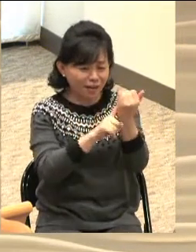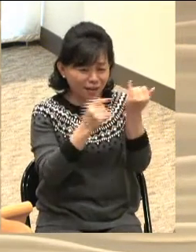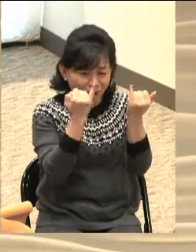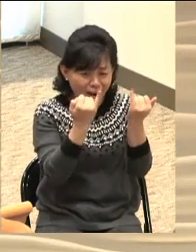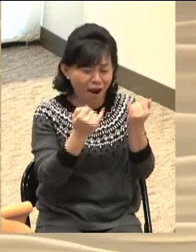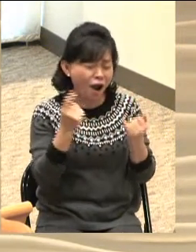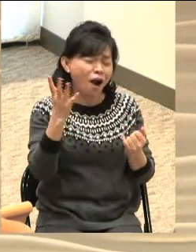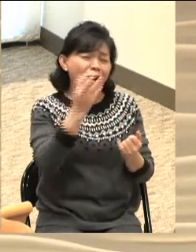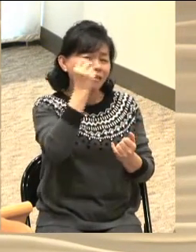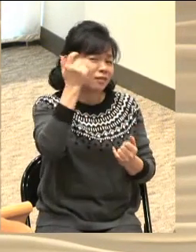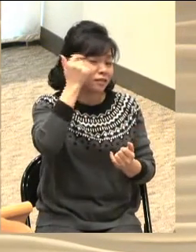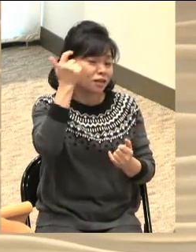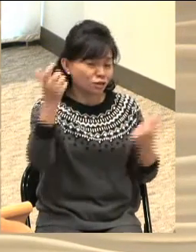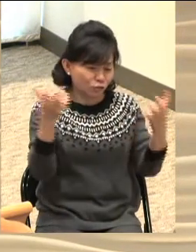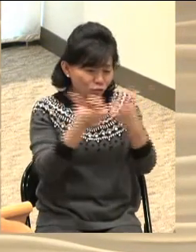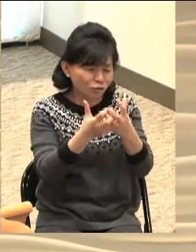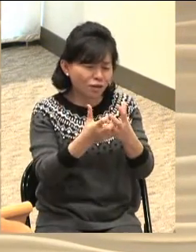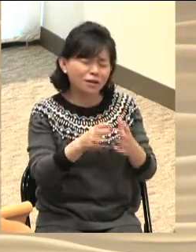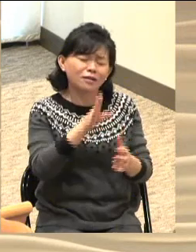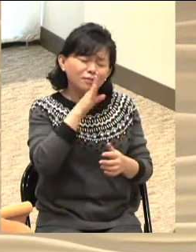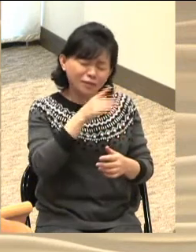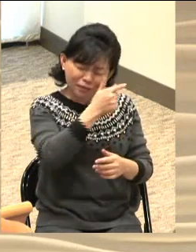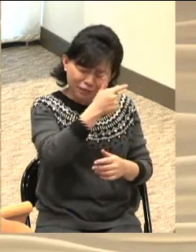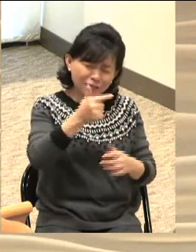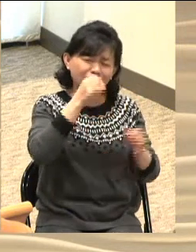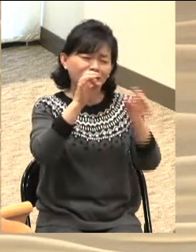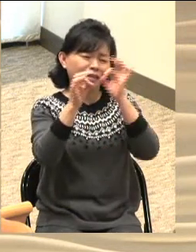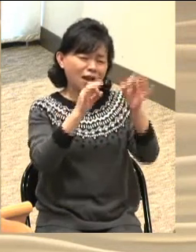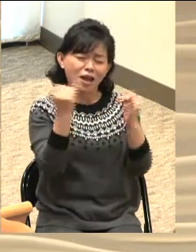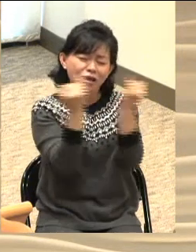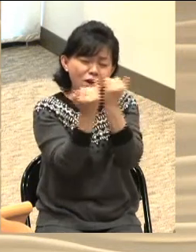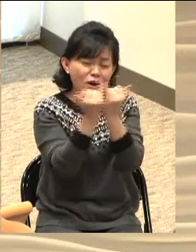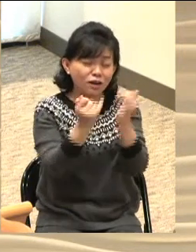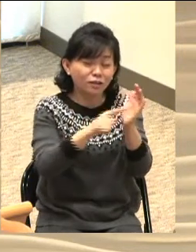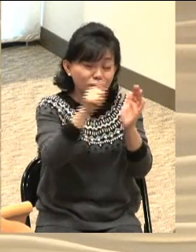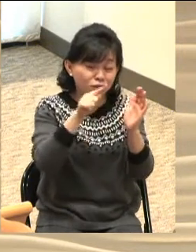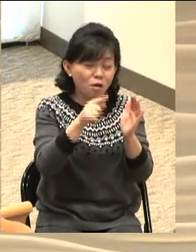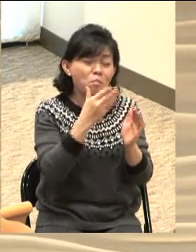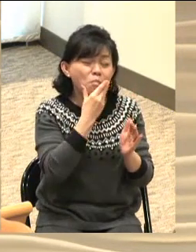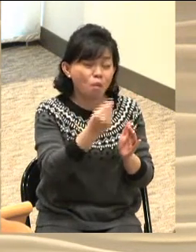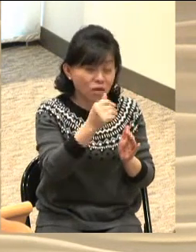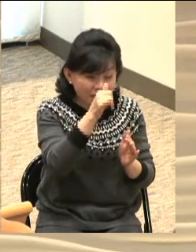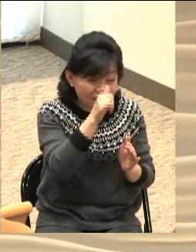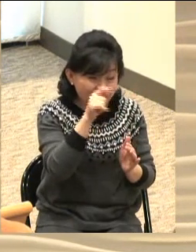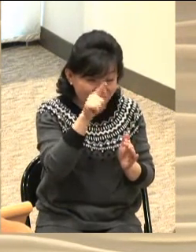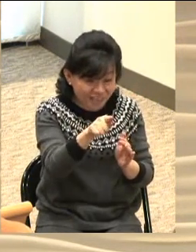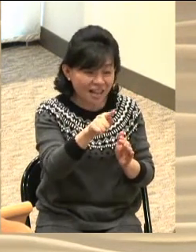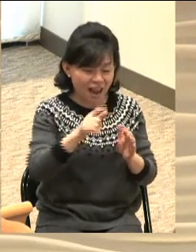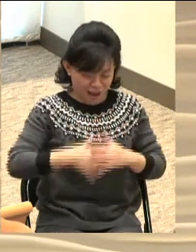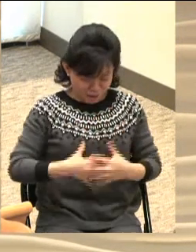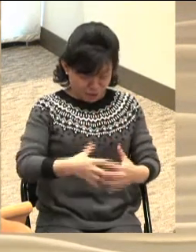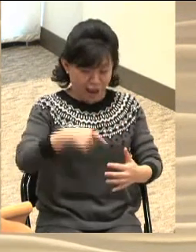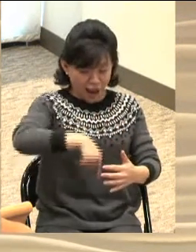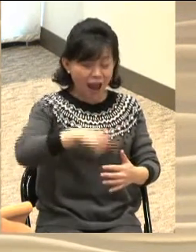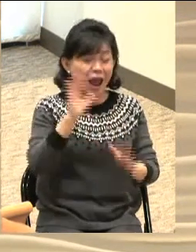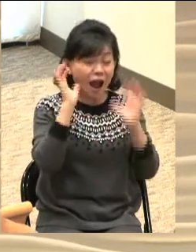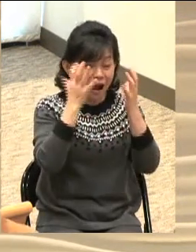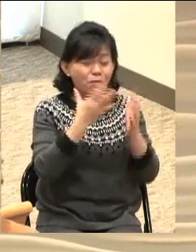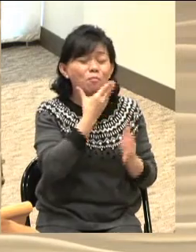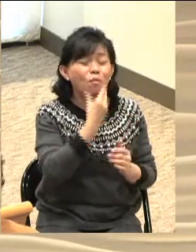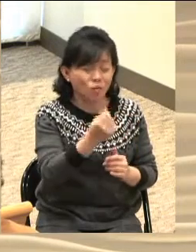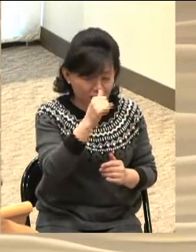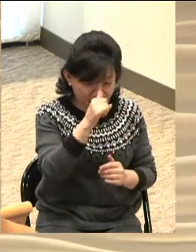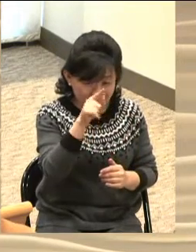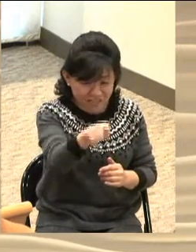충만함을 받아 큰 소리로 불러이르되 여자 중에 내가 복이 있으며 내 태중의 아이도 복이 있도다